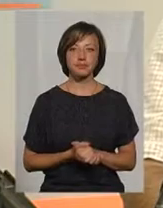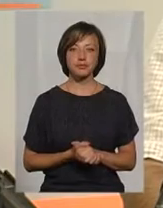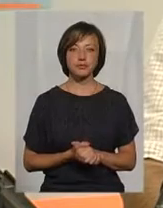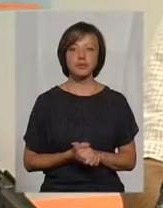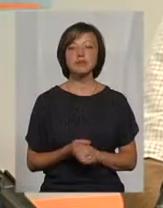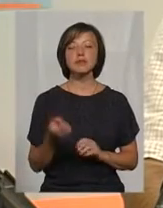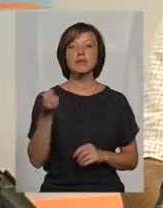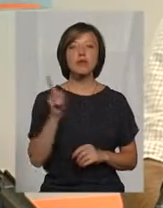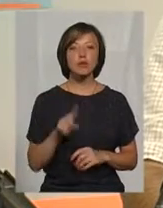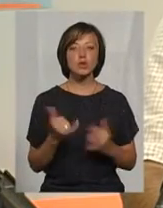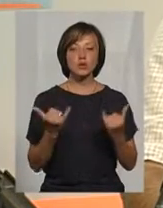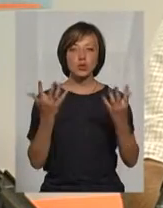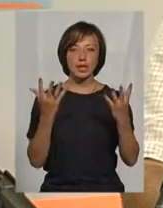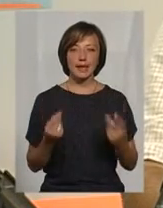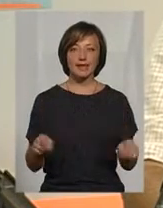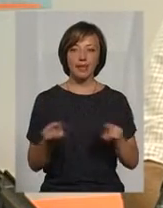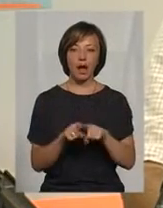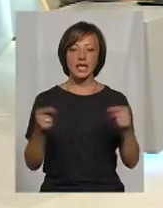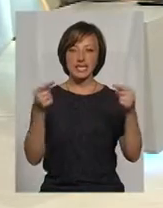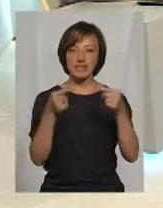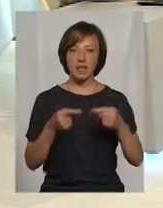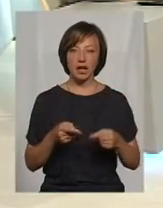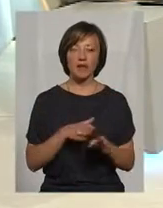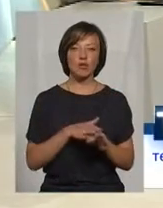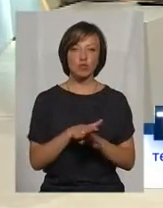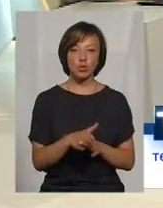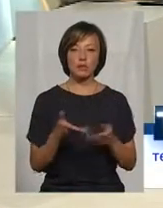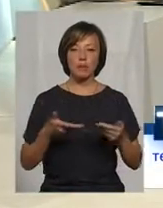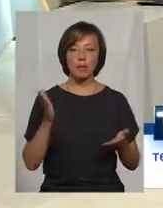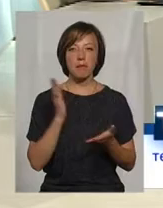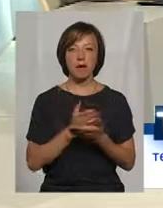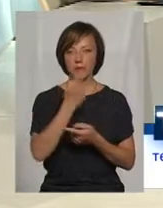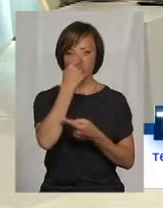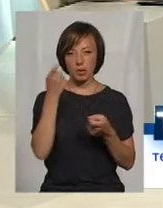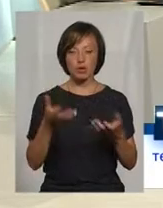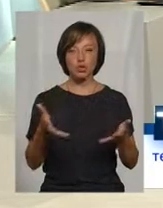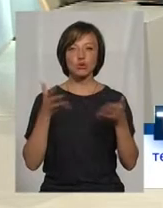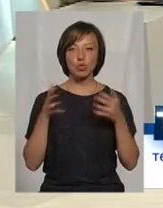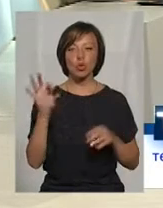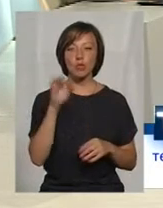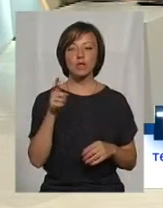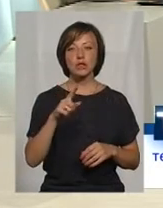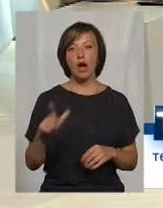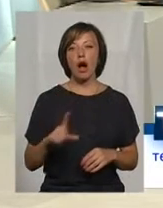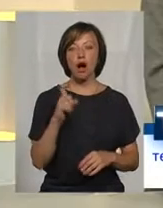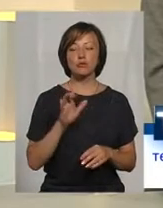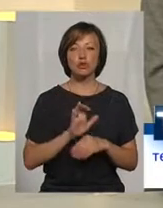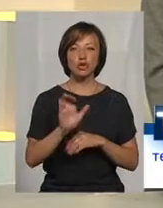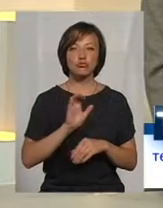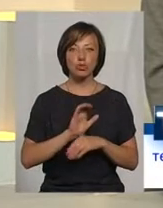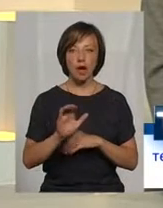Тому на сьогоднішній день такі звірки відбулися. Ми маємо інформацію чітку про те, що з газопостачання